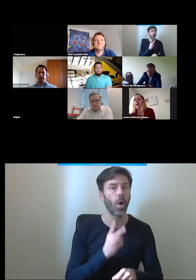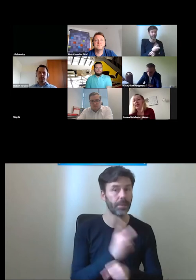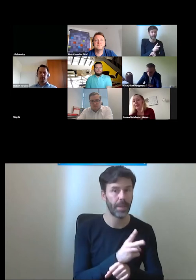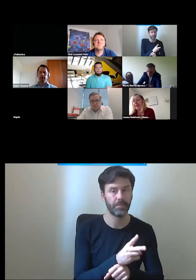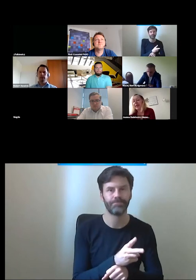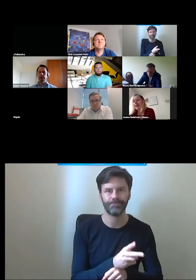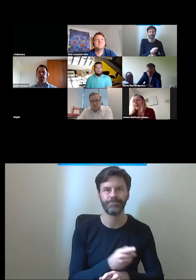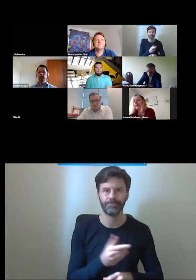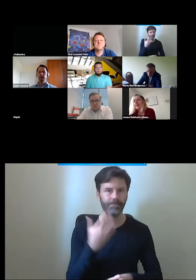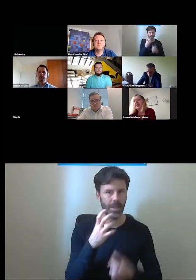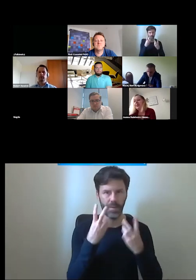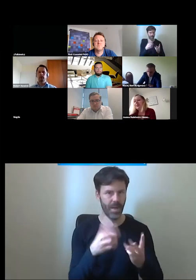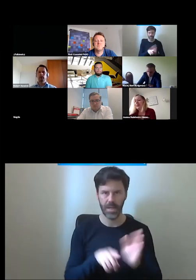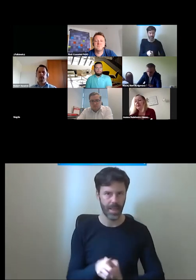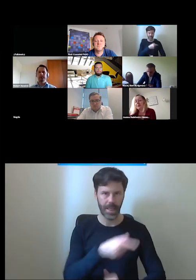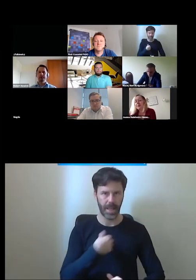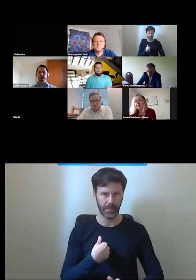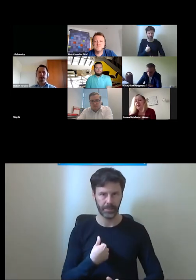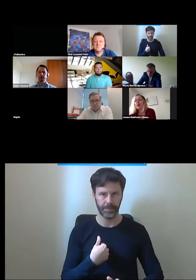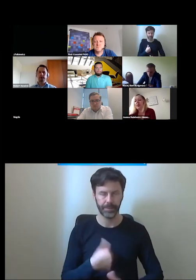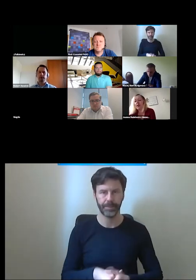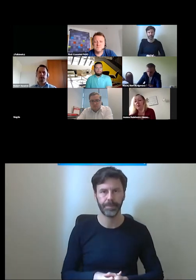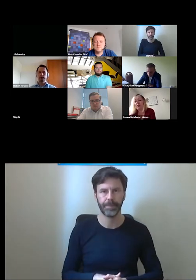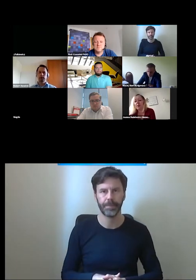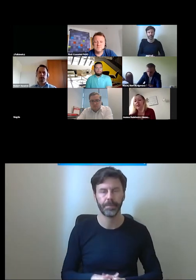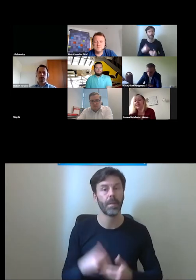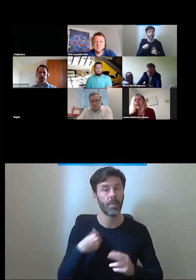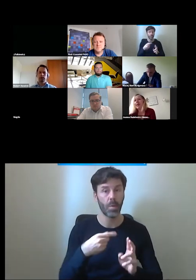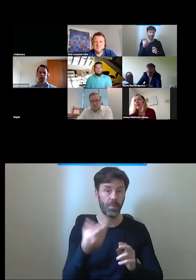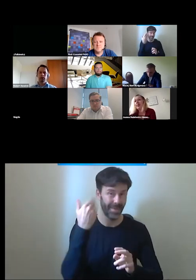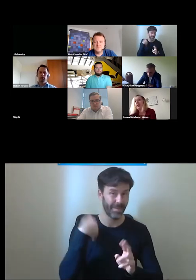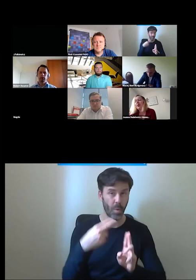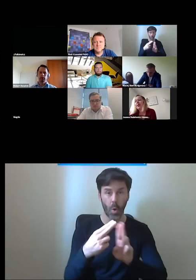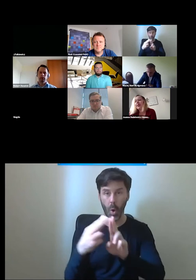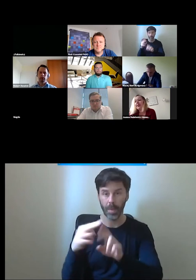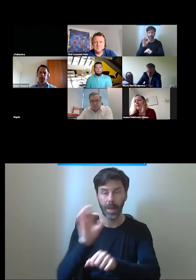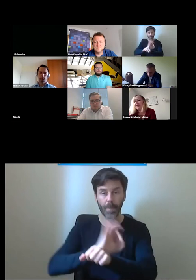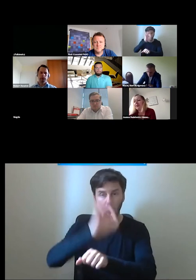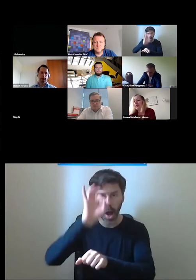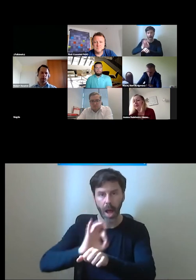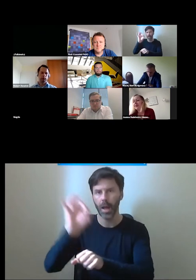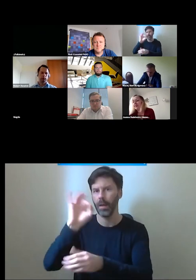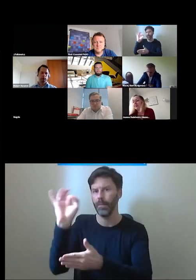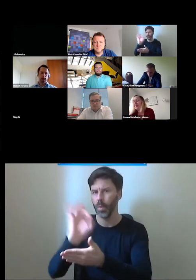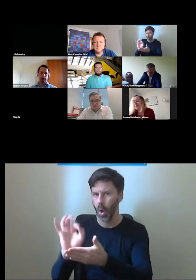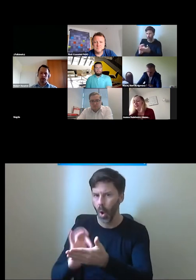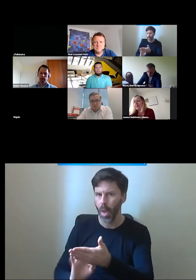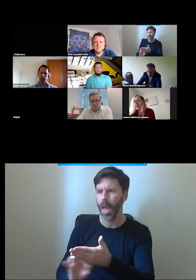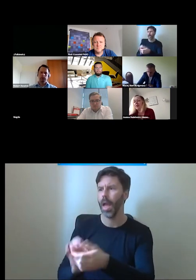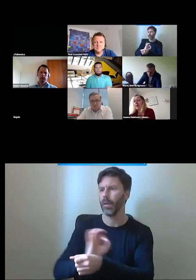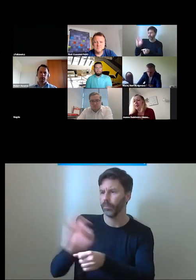nas priorytetem i wtedy konsultowaliśmy się i z architektami i projektantami i z